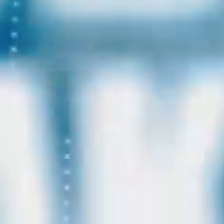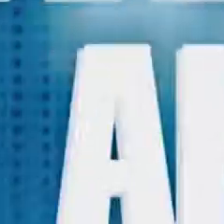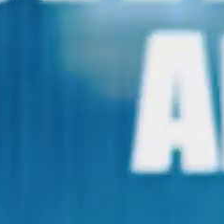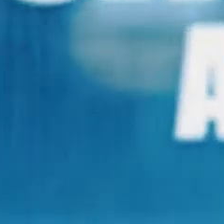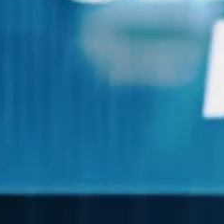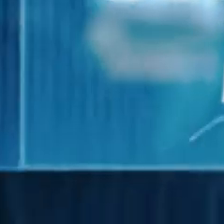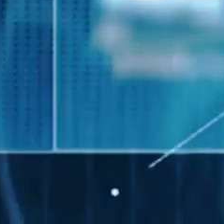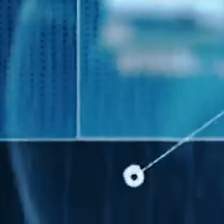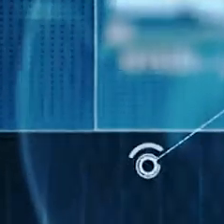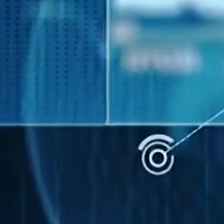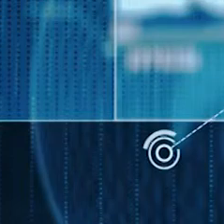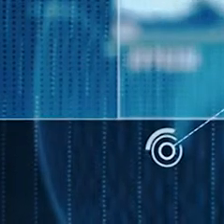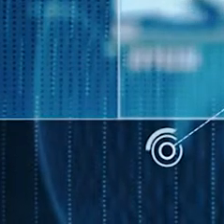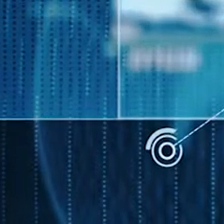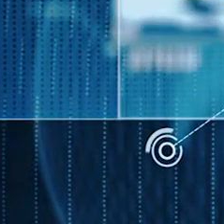Muzika